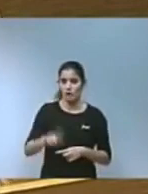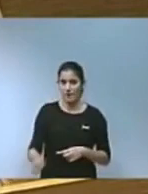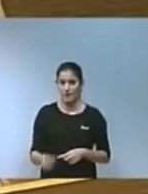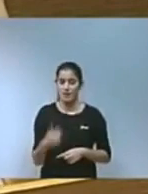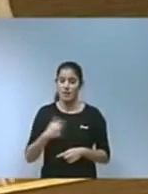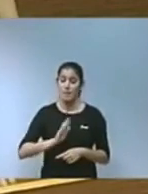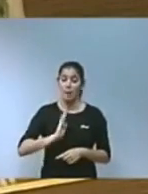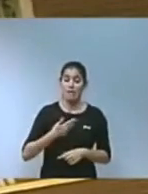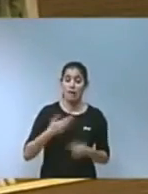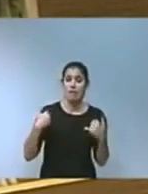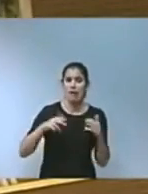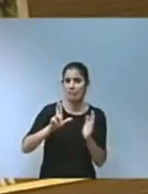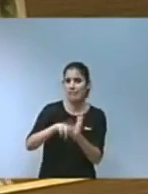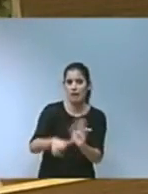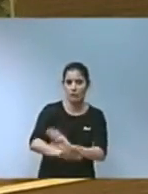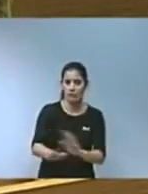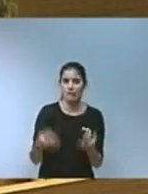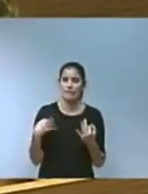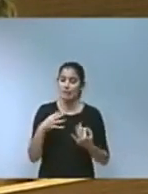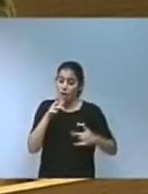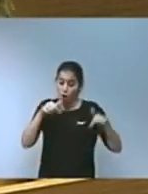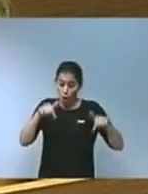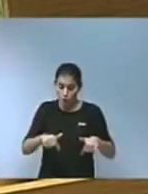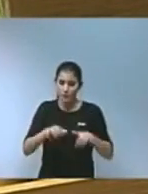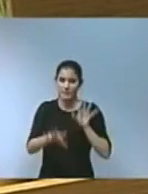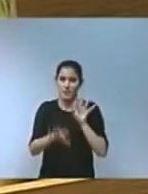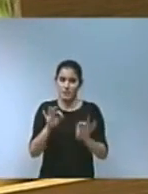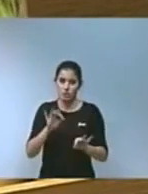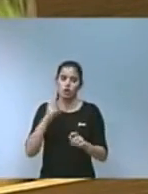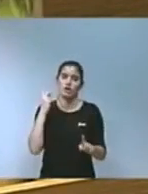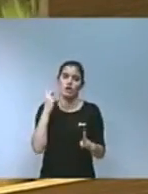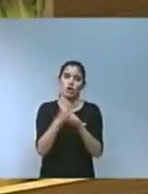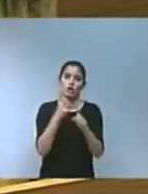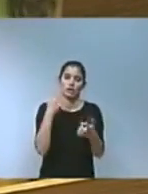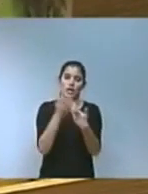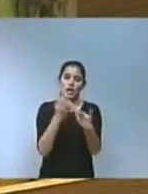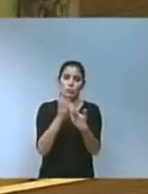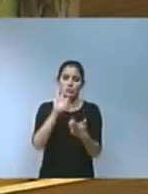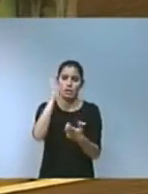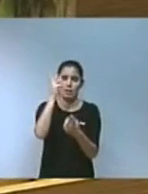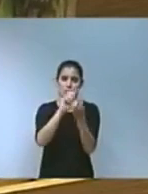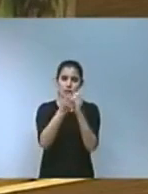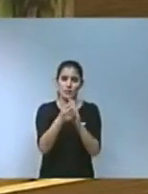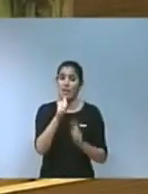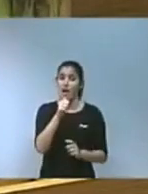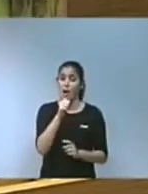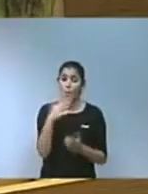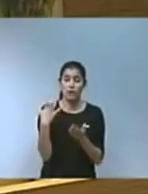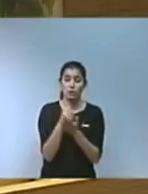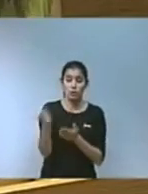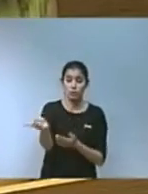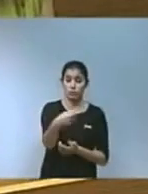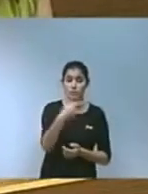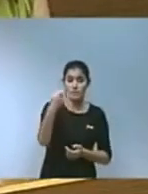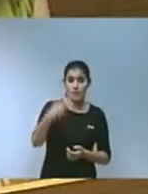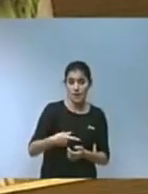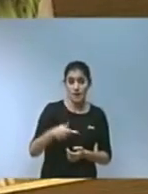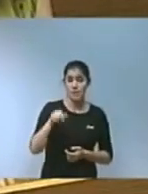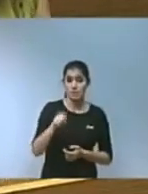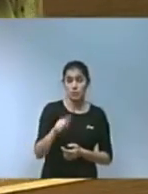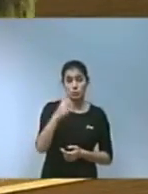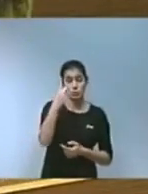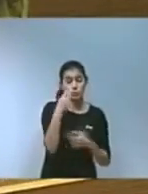decisions que podem prendre avui front al canvi climàtic i de l'aigua vivim tots i totes i alimenta un dels nostres sectors